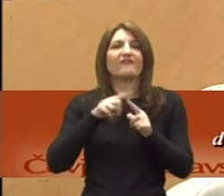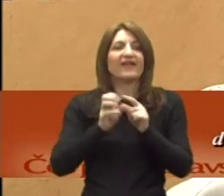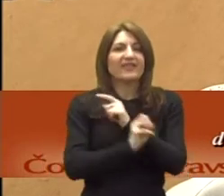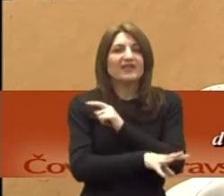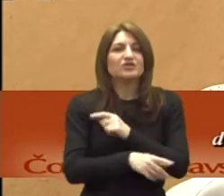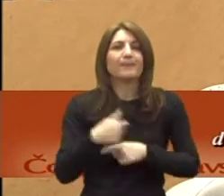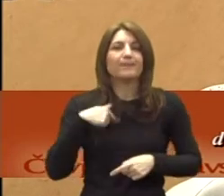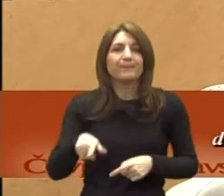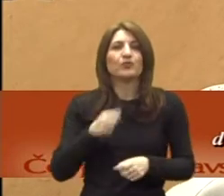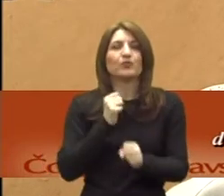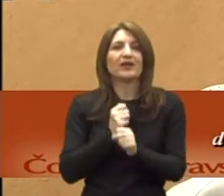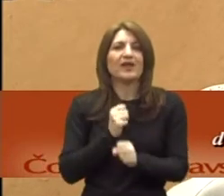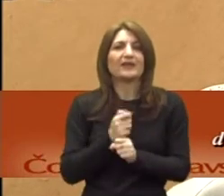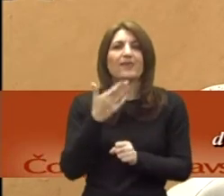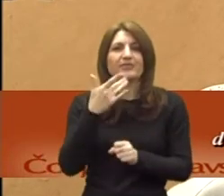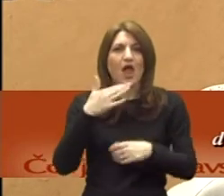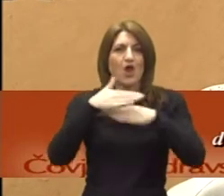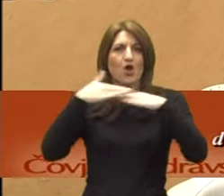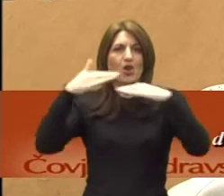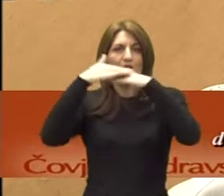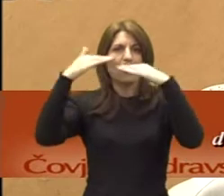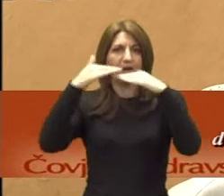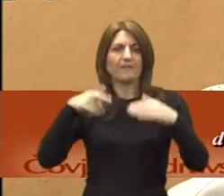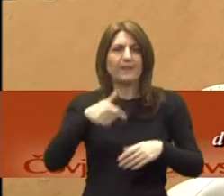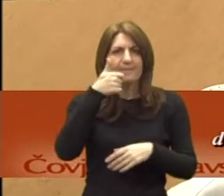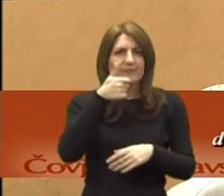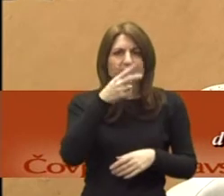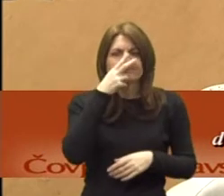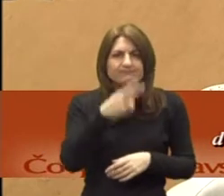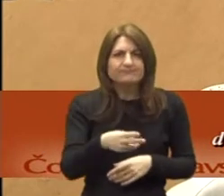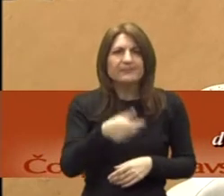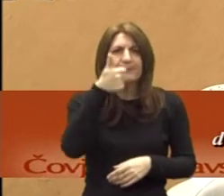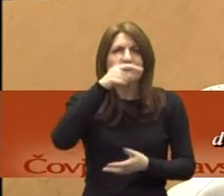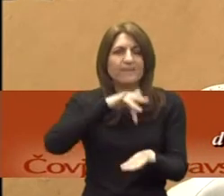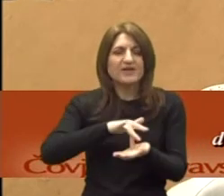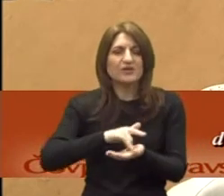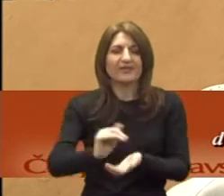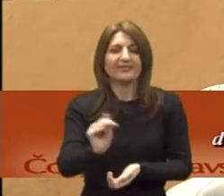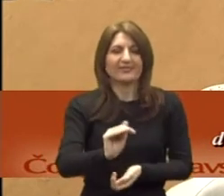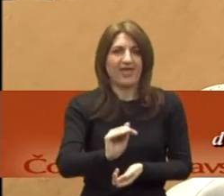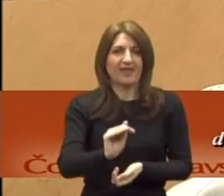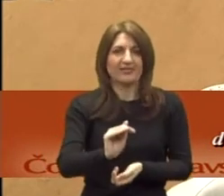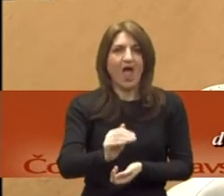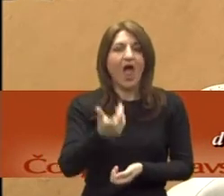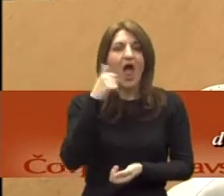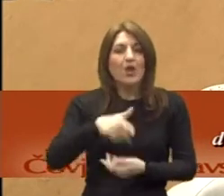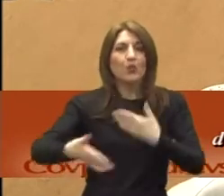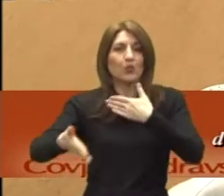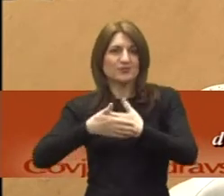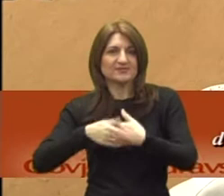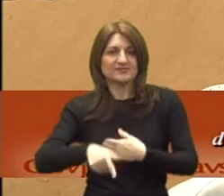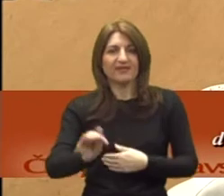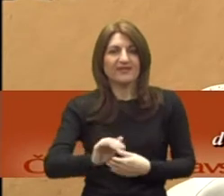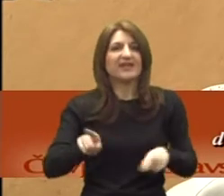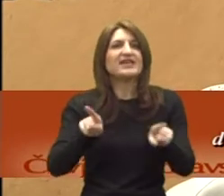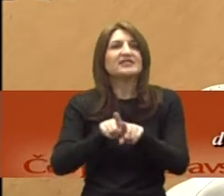nekoliko razina. Nama u fokusu naše pažnje je dijete, ali uz dijete tu je i roditelj, kao